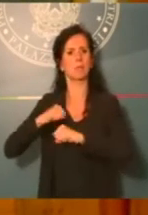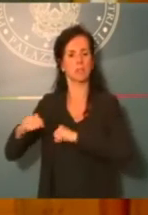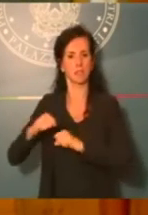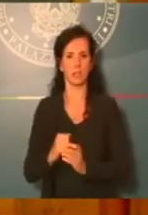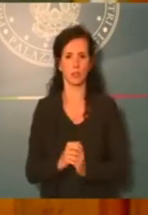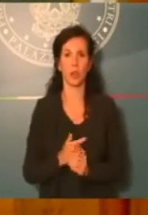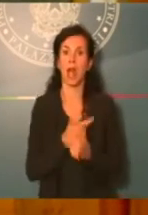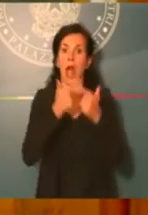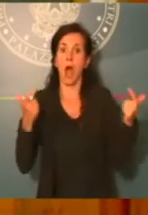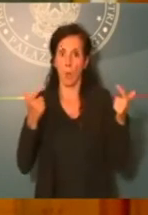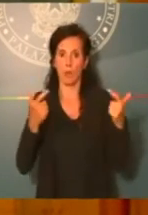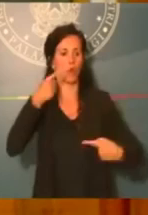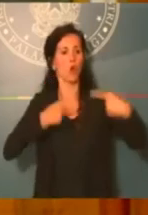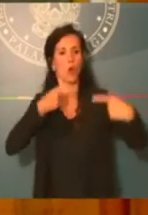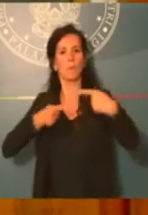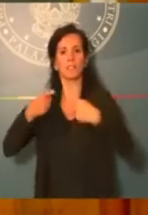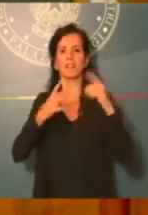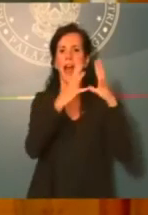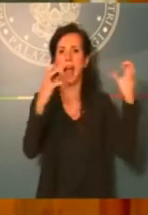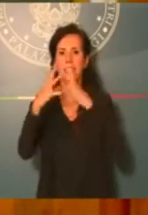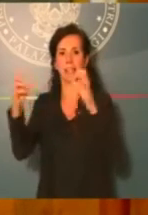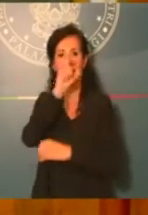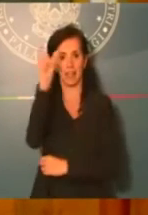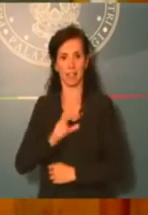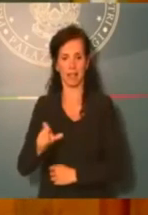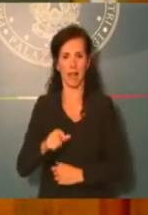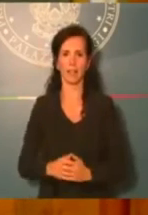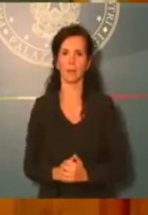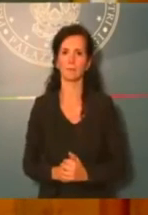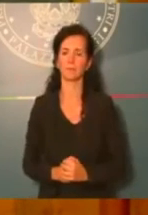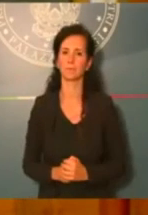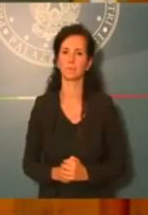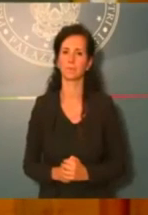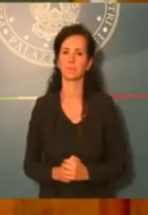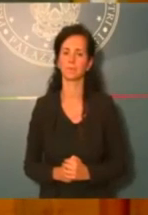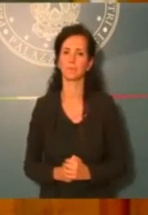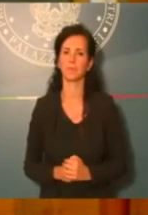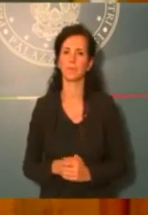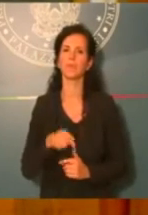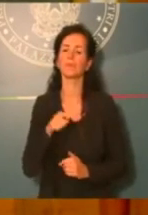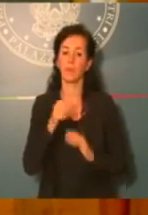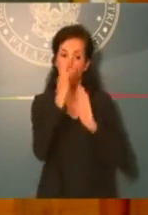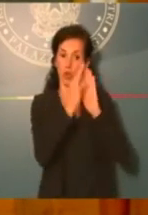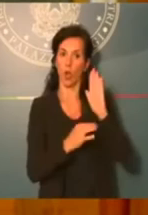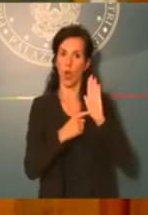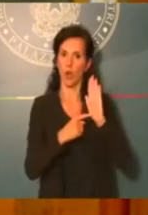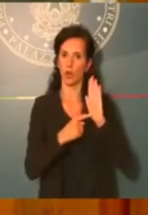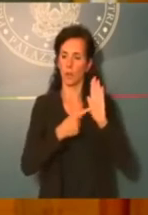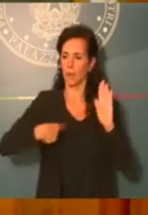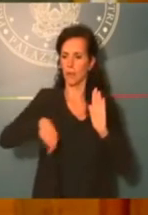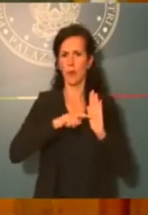competitività delle aziende del nostro Paese. Con queste norme abbiamo agito in coerenza con la politica